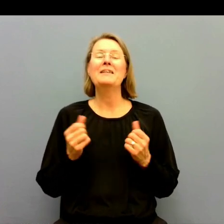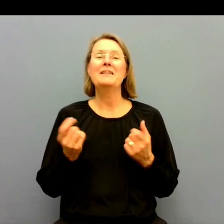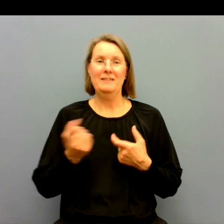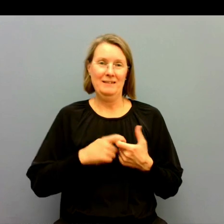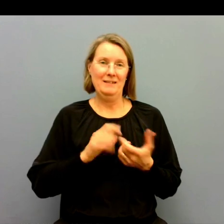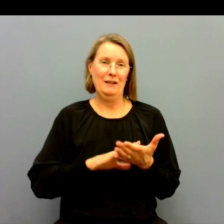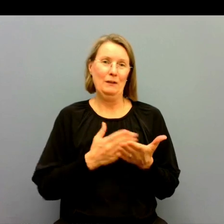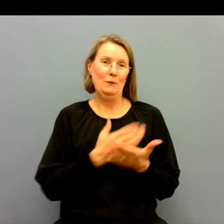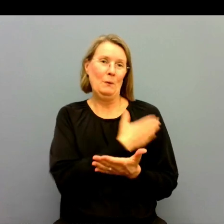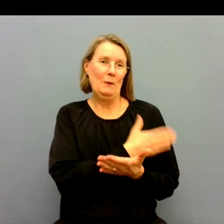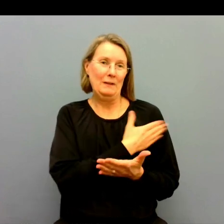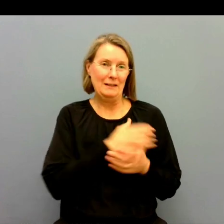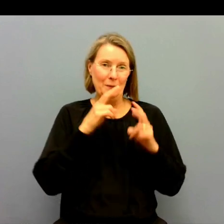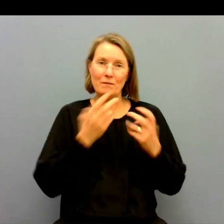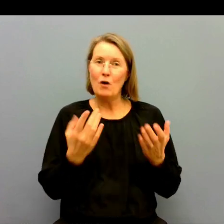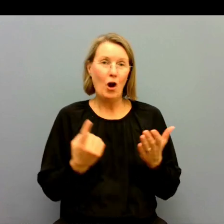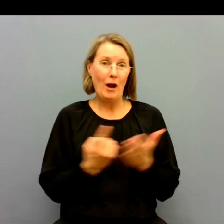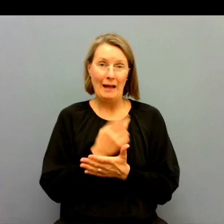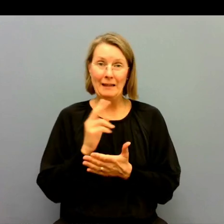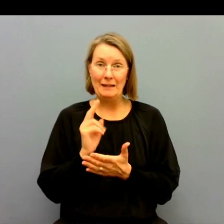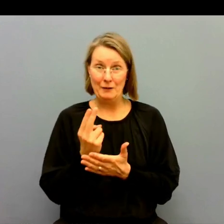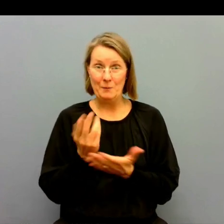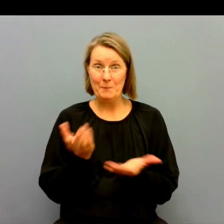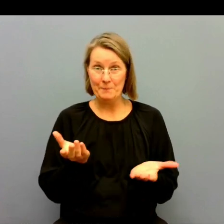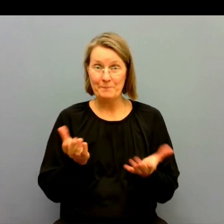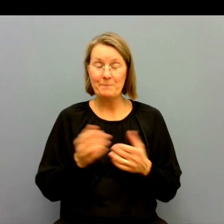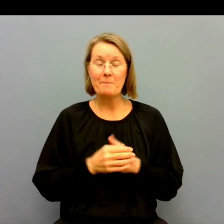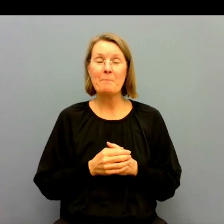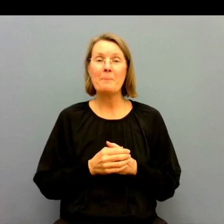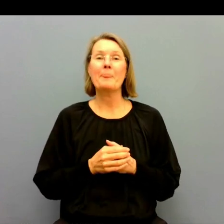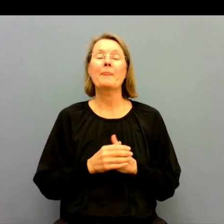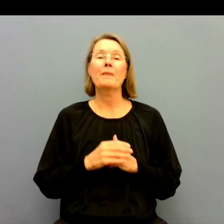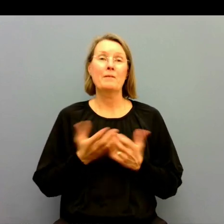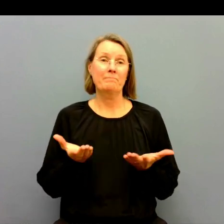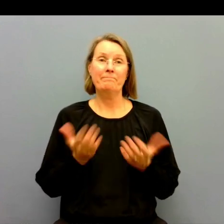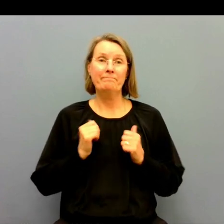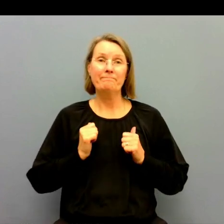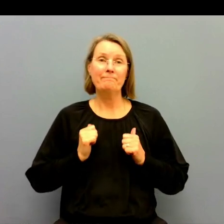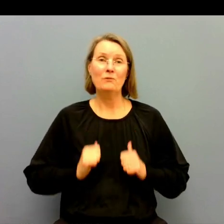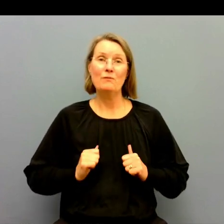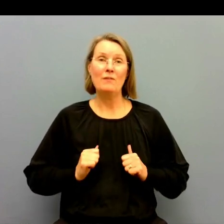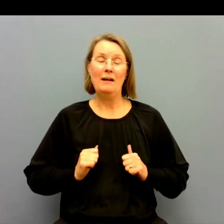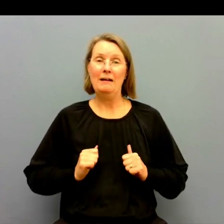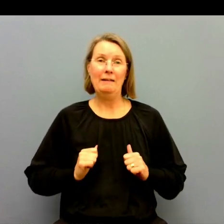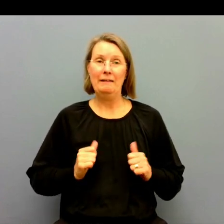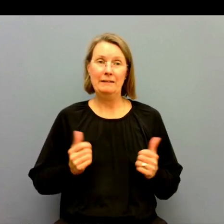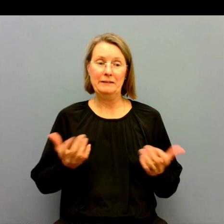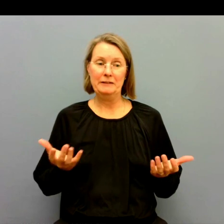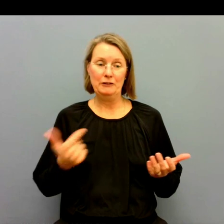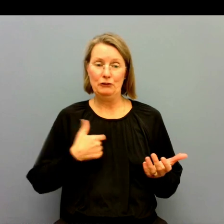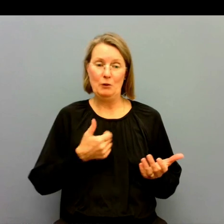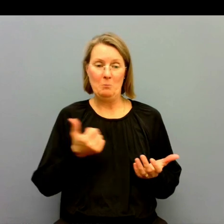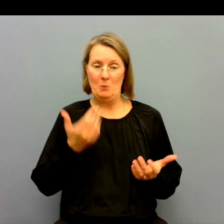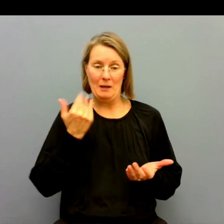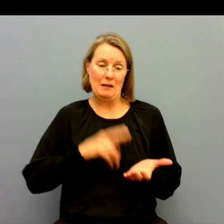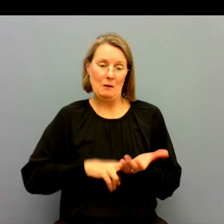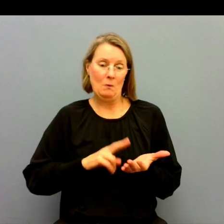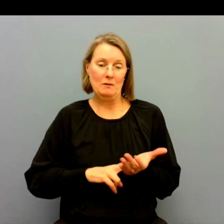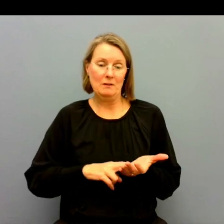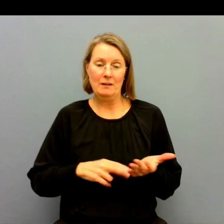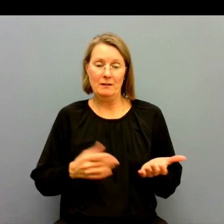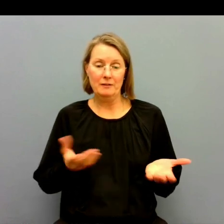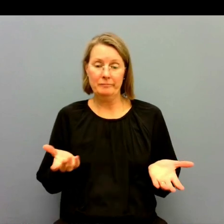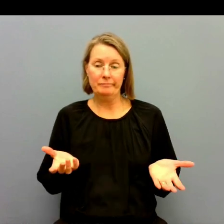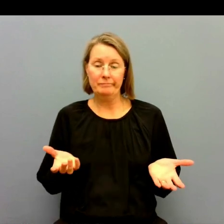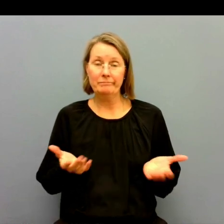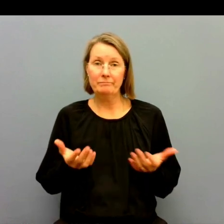kring tolktjänstutredningen och vad som faktiskt händer. Och tyvärr kan jag konstatera att